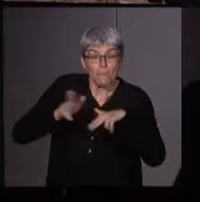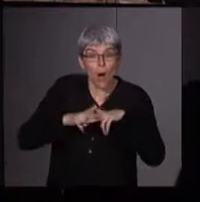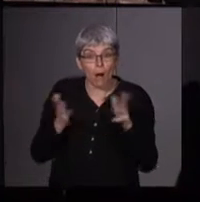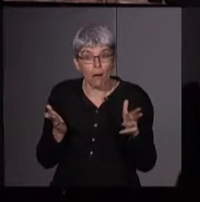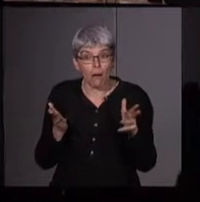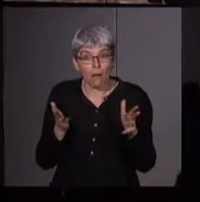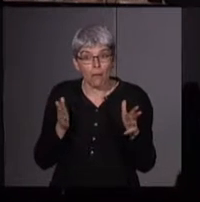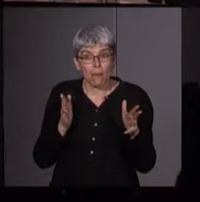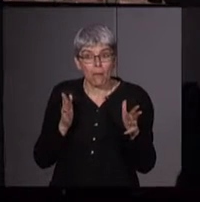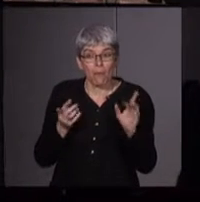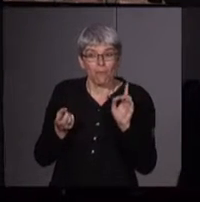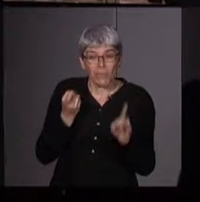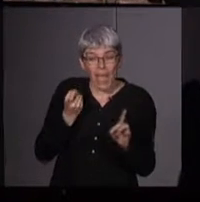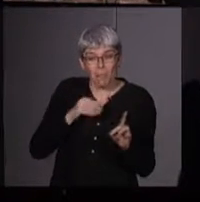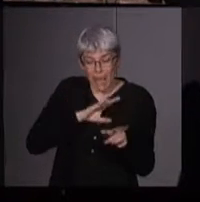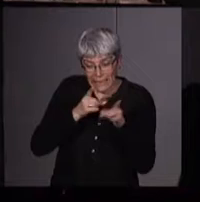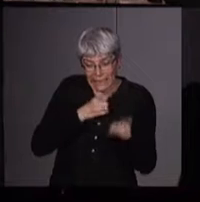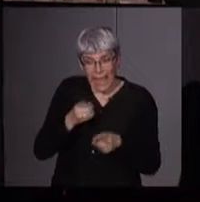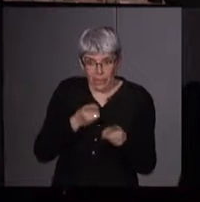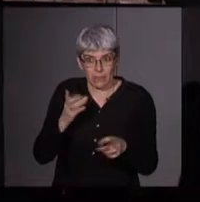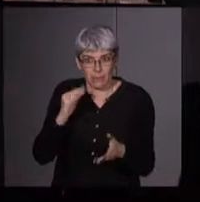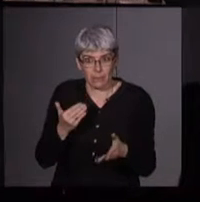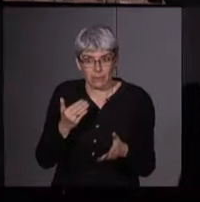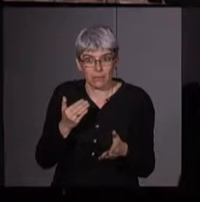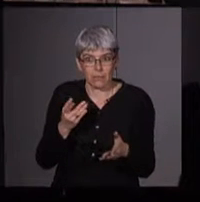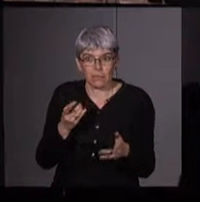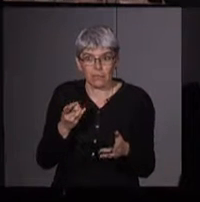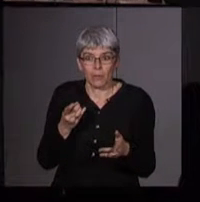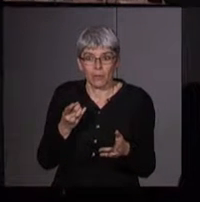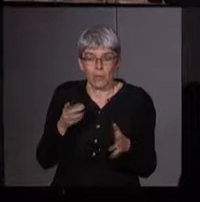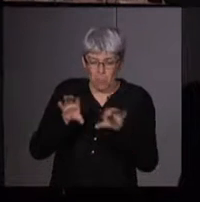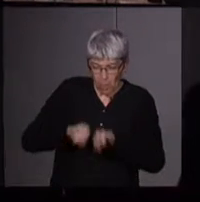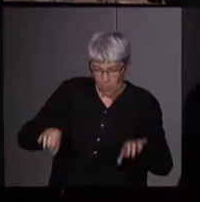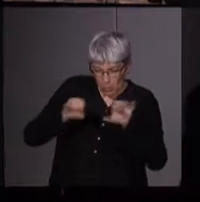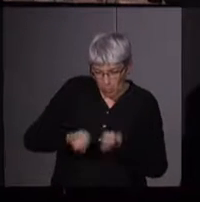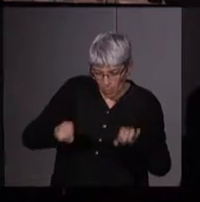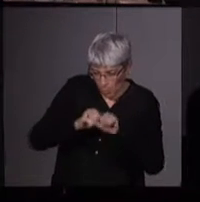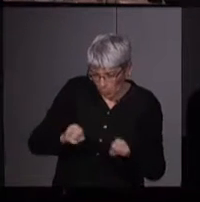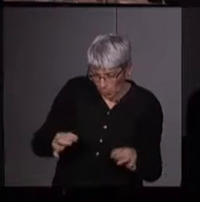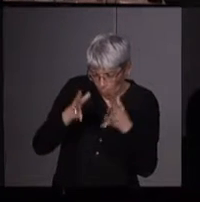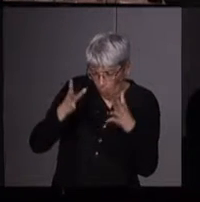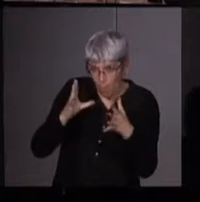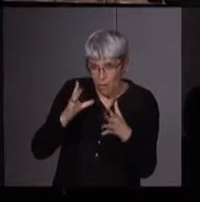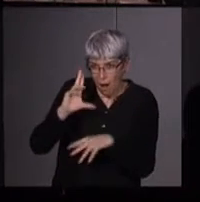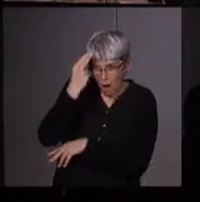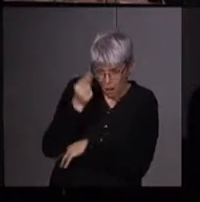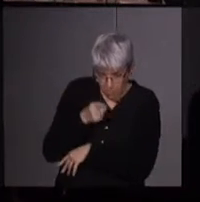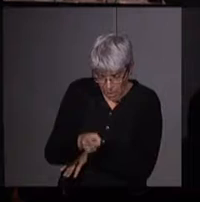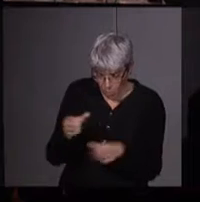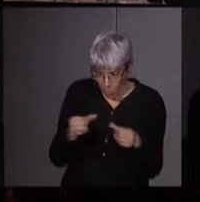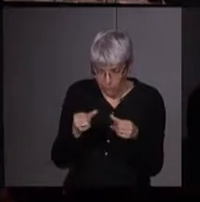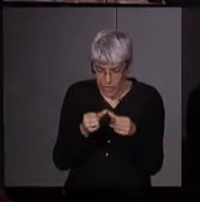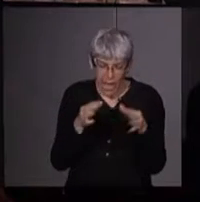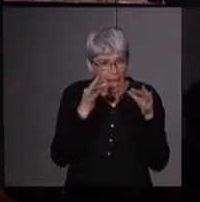de cette machine de guerre, disent-elles, de cette machine de productivisme qui, aux mains des hommes qui mènent les